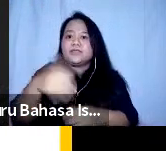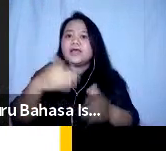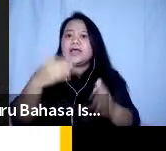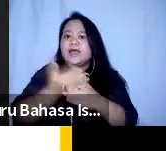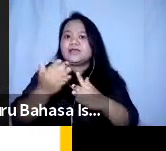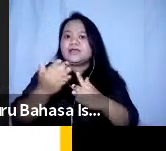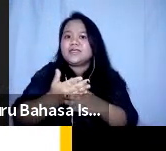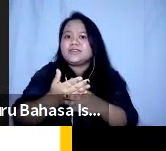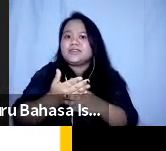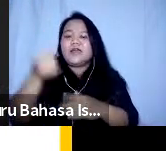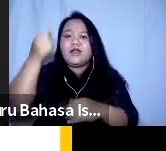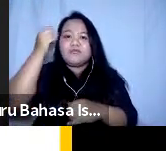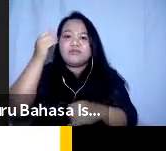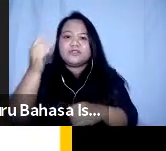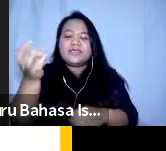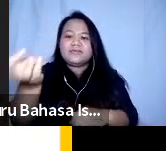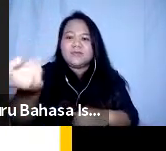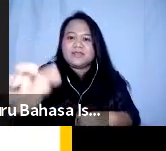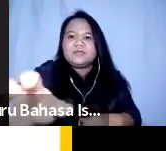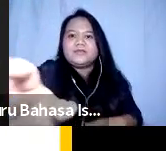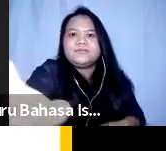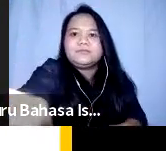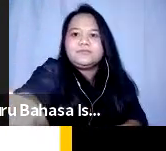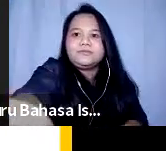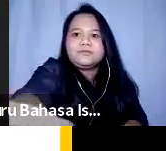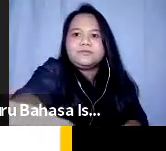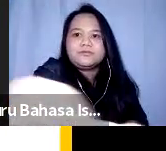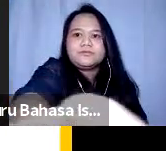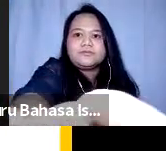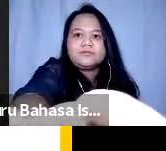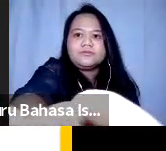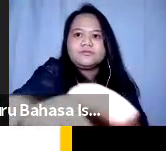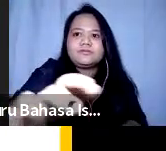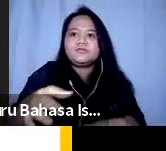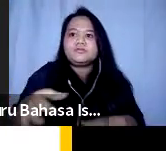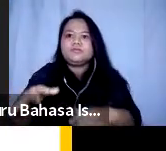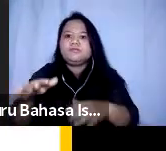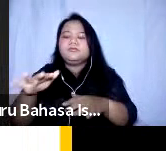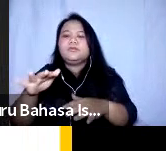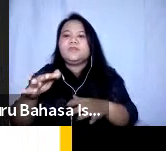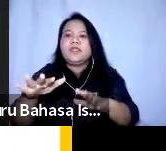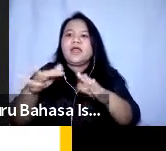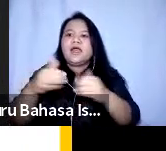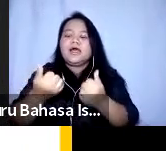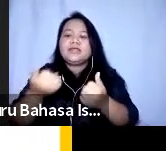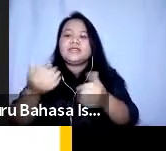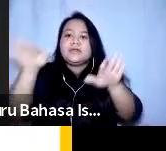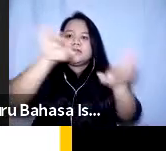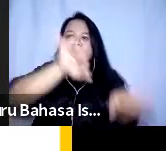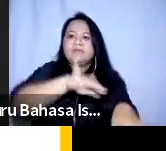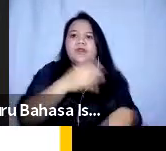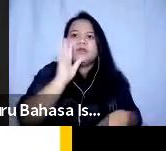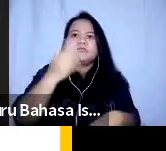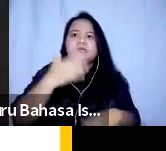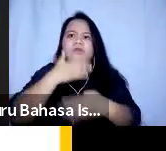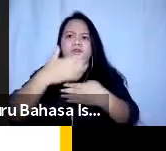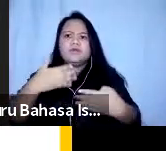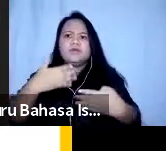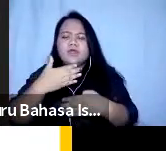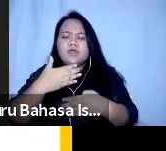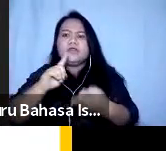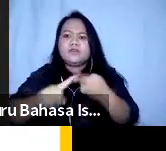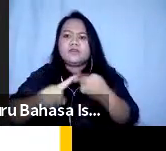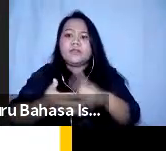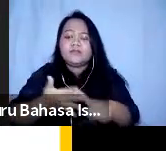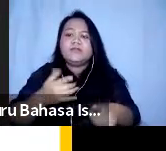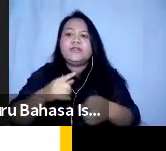misalkan seperti itu hasil dari pembangunan bidang diri tidak hanya bisa dinikmati oleh teman-teman disabilitas saja tapi bisa